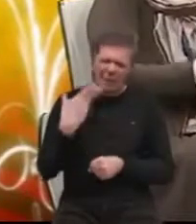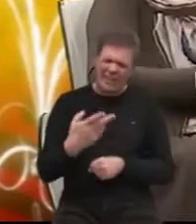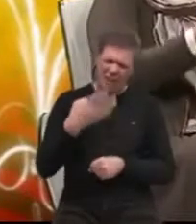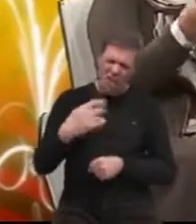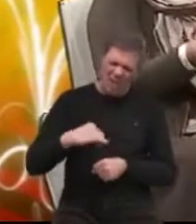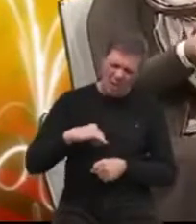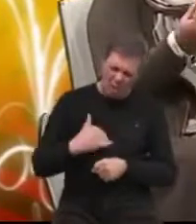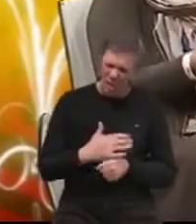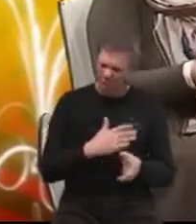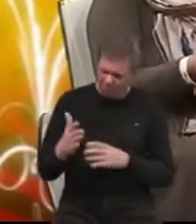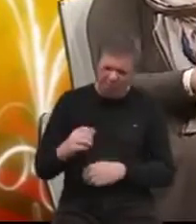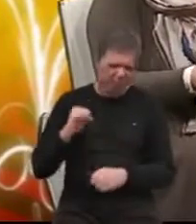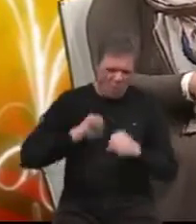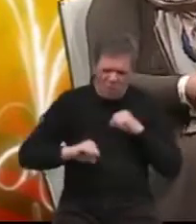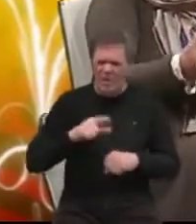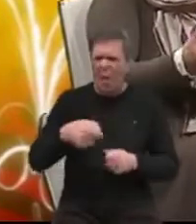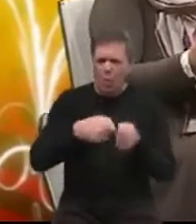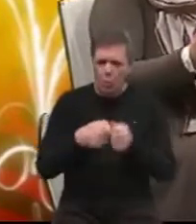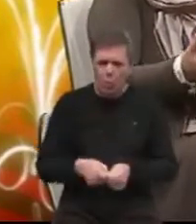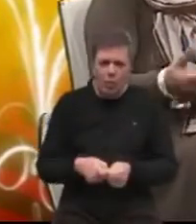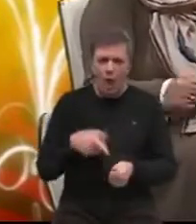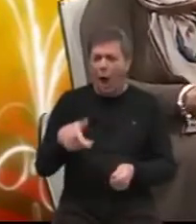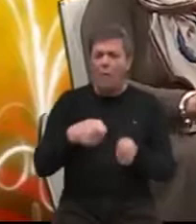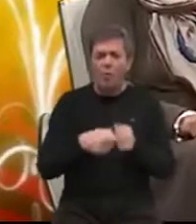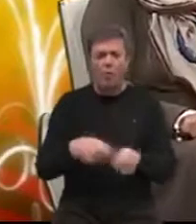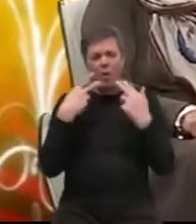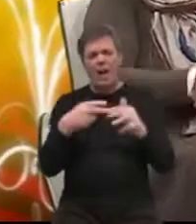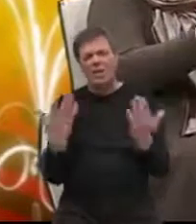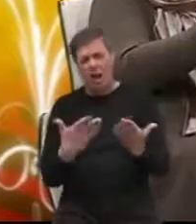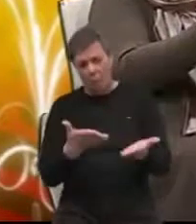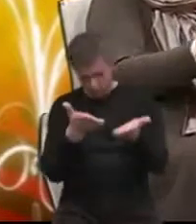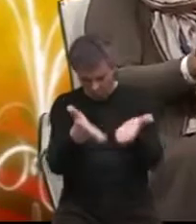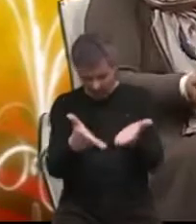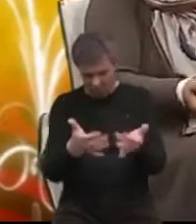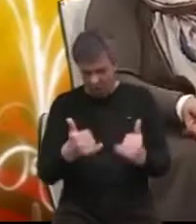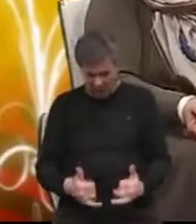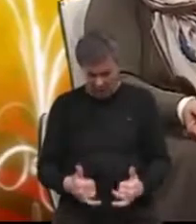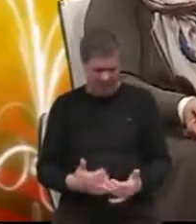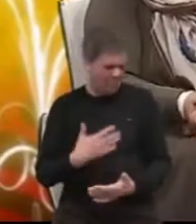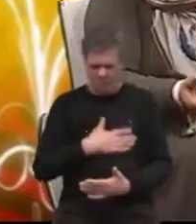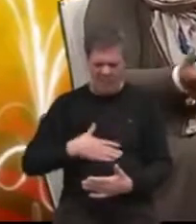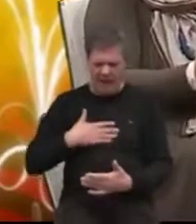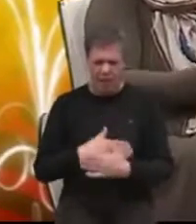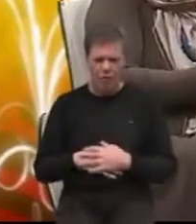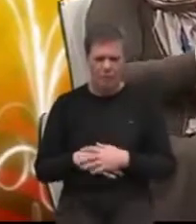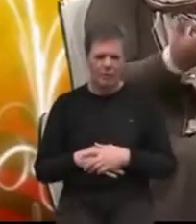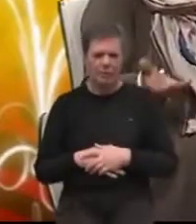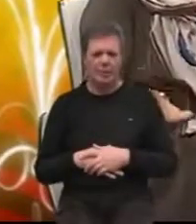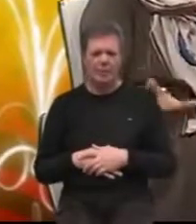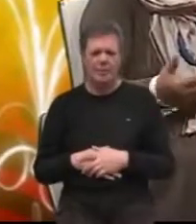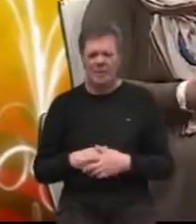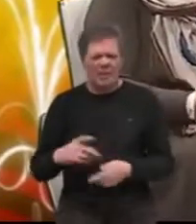-40 godina za ovo društvo. A kako im ovo društvo vraća? Ovako kako sam sada rekla, da ih se